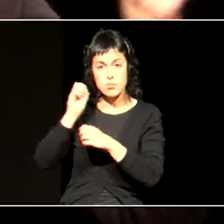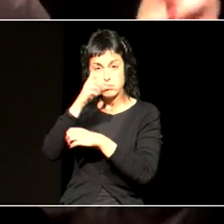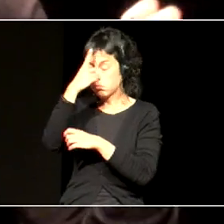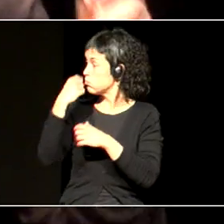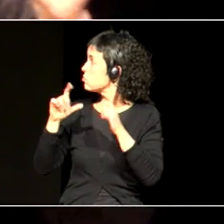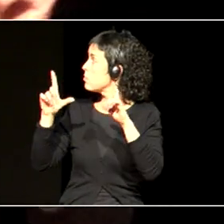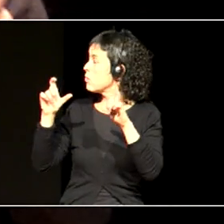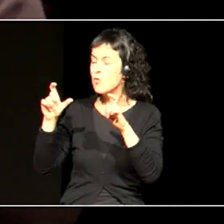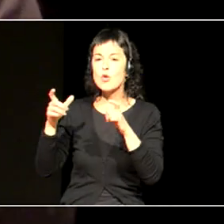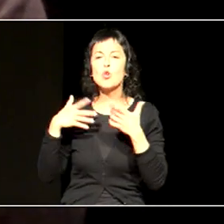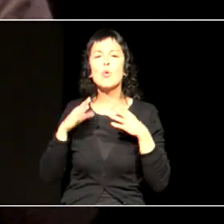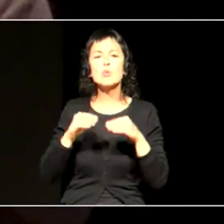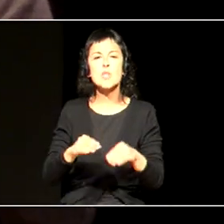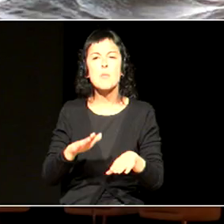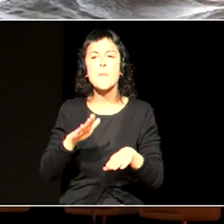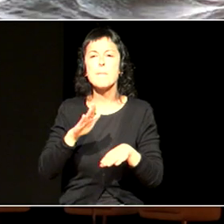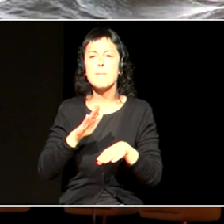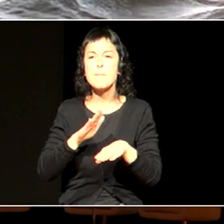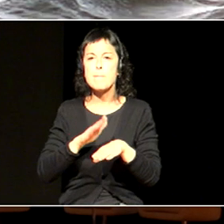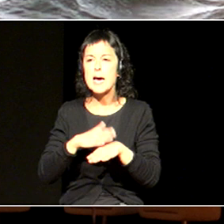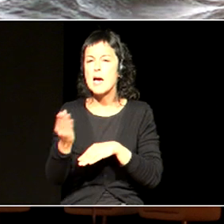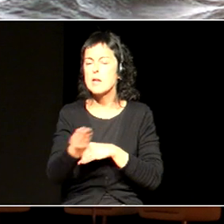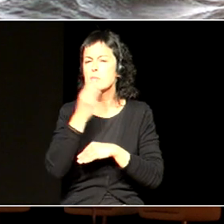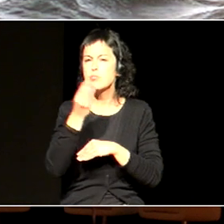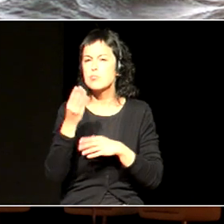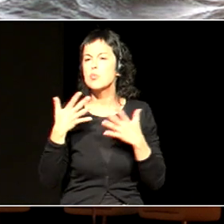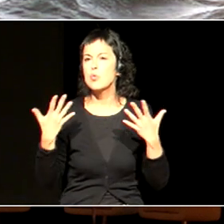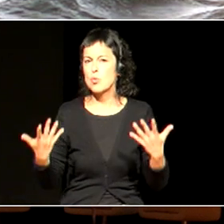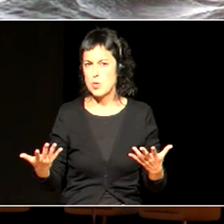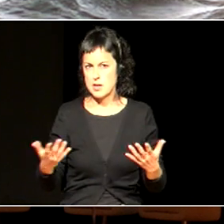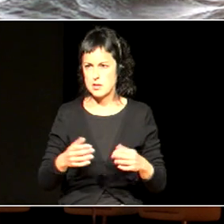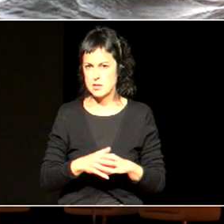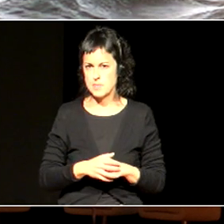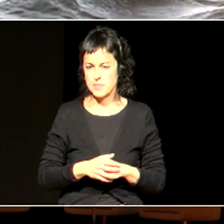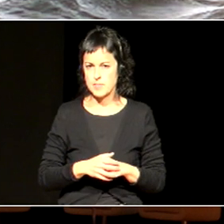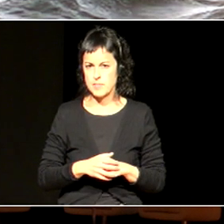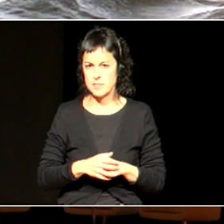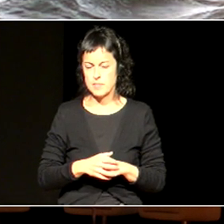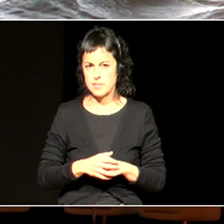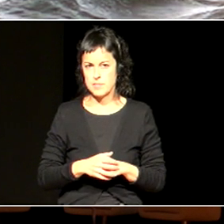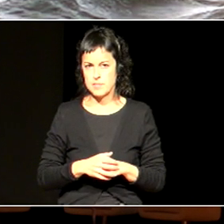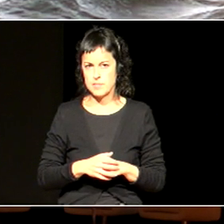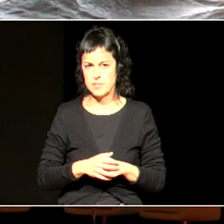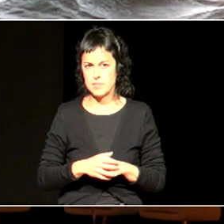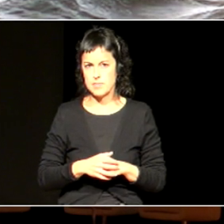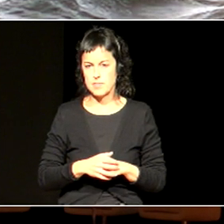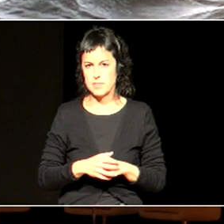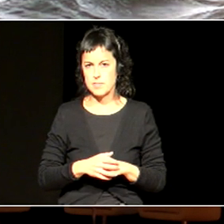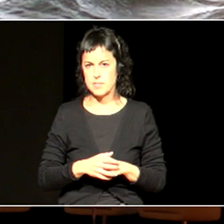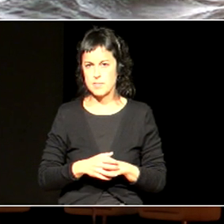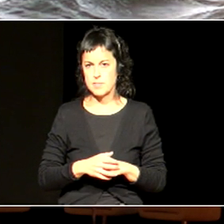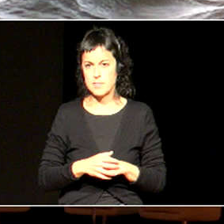obetzeko aldiak, zein txuk izango diren, ez? Ba, obetzeko aldia izango da, berdintasuna